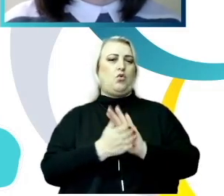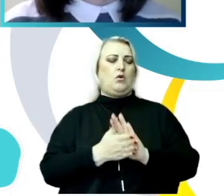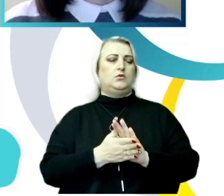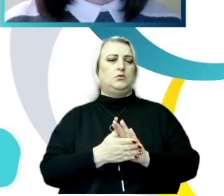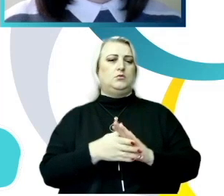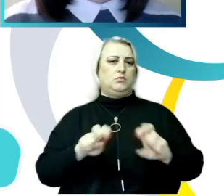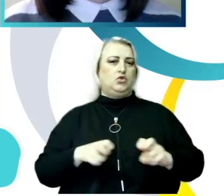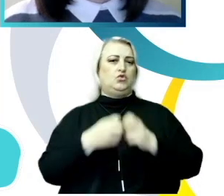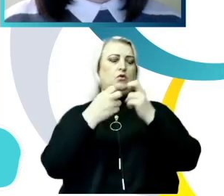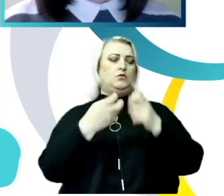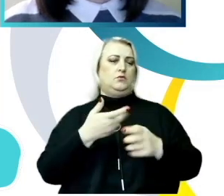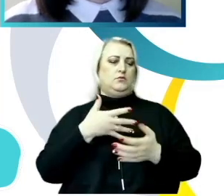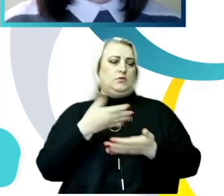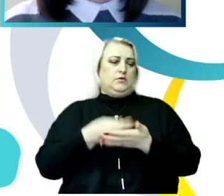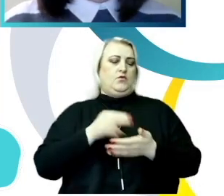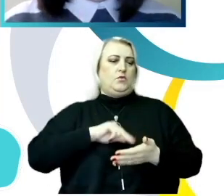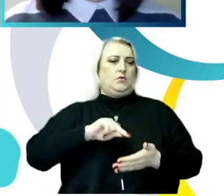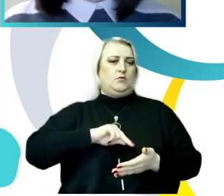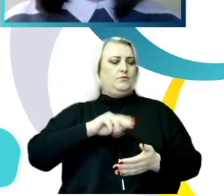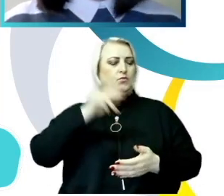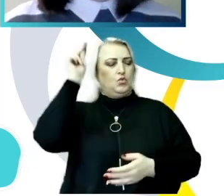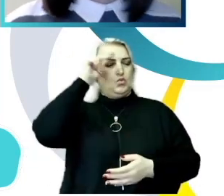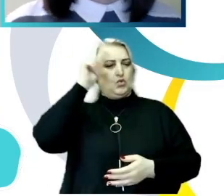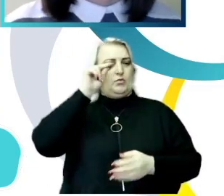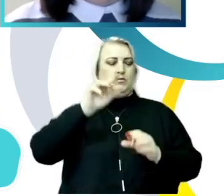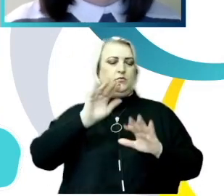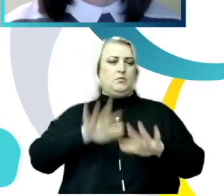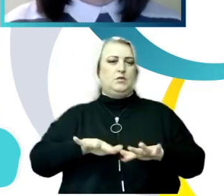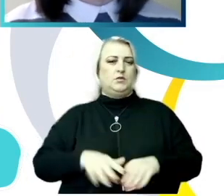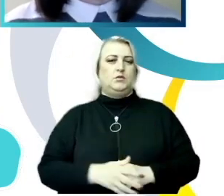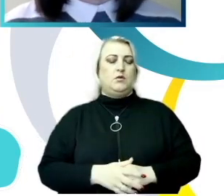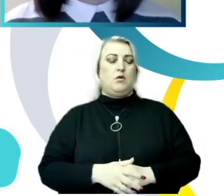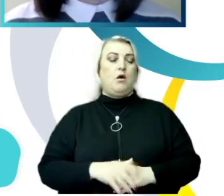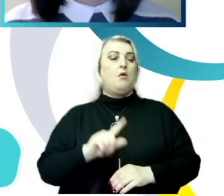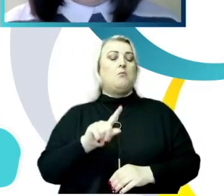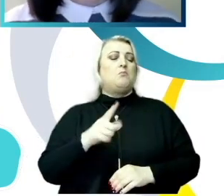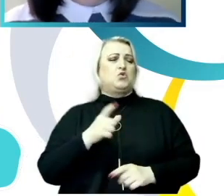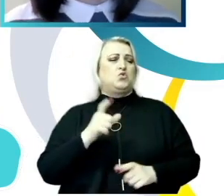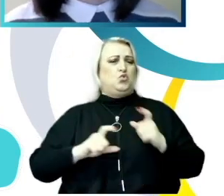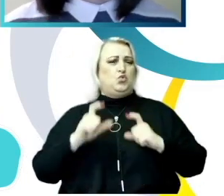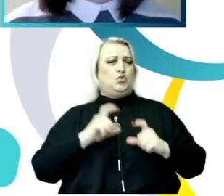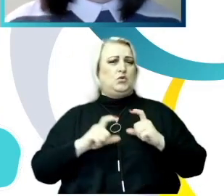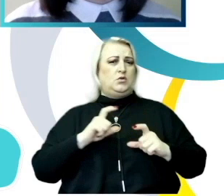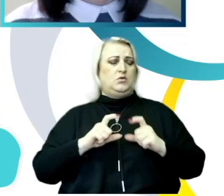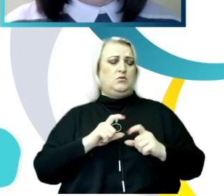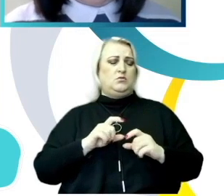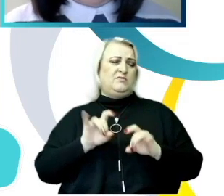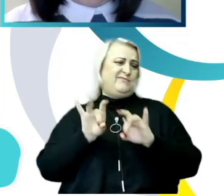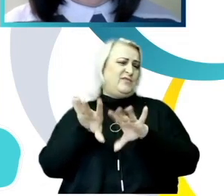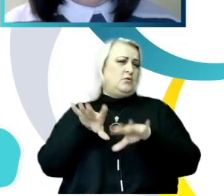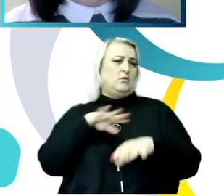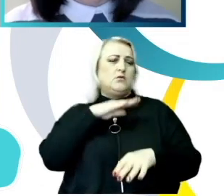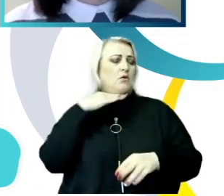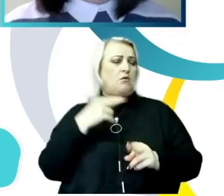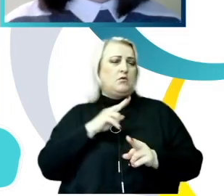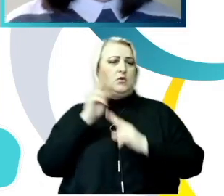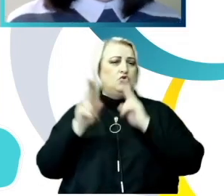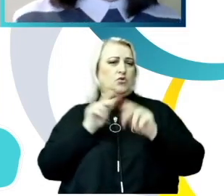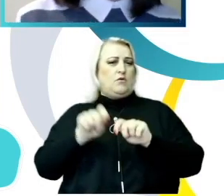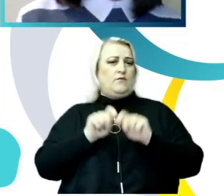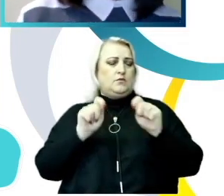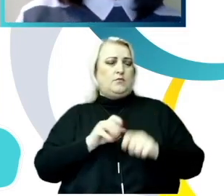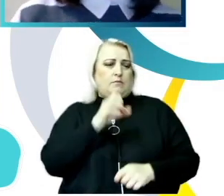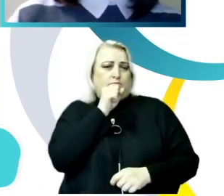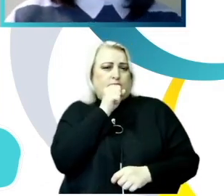confruntat. Motivele de ce studiții totuși preferă să nu vorbească, să nu raporteze despre aceste cazuri.